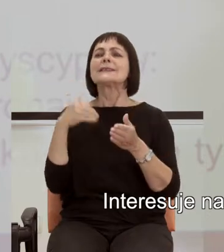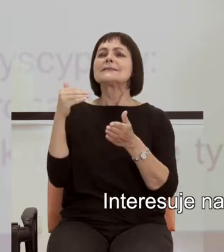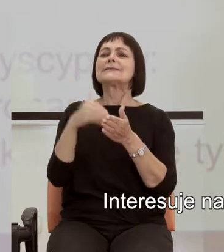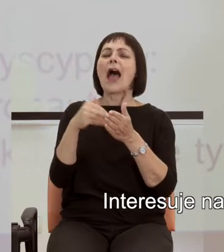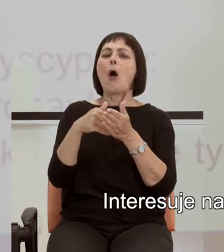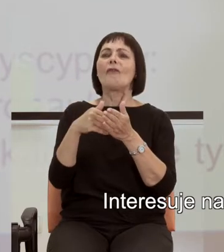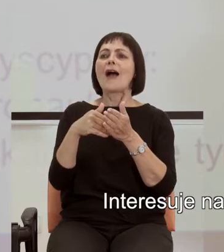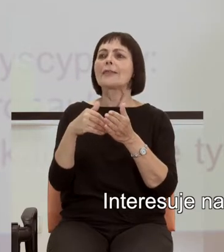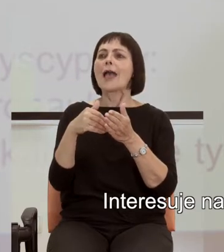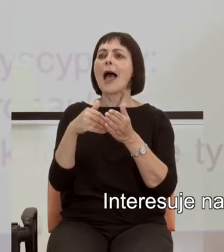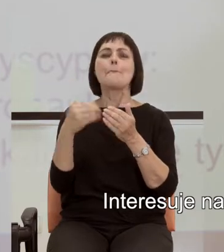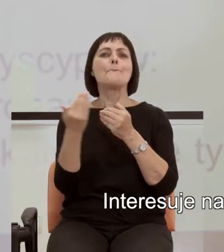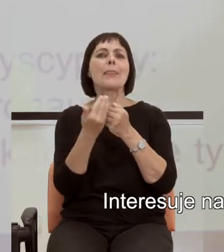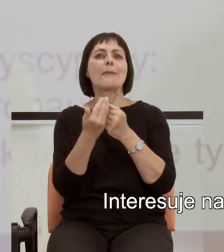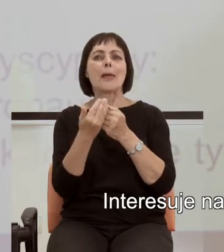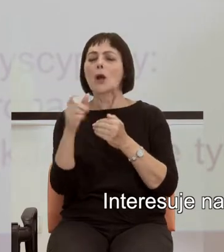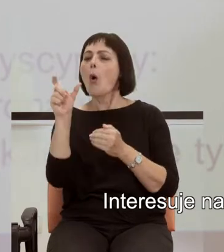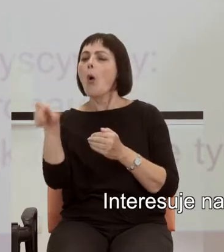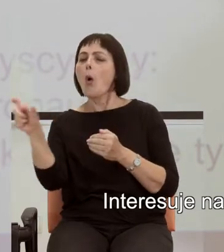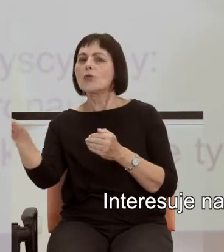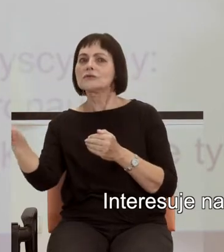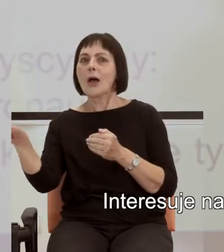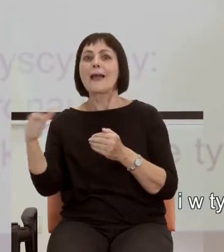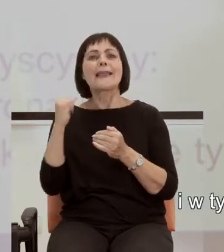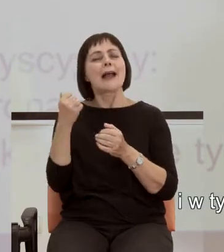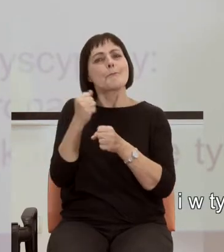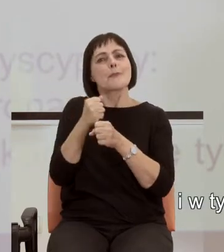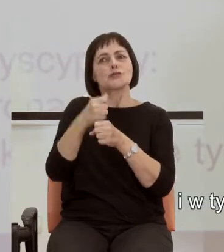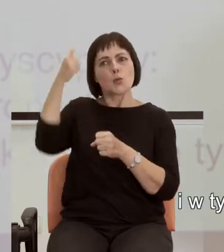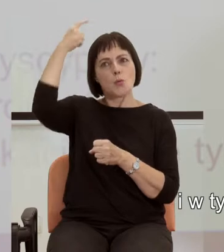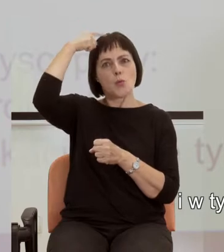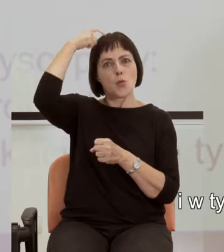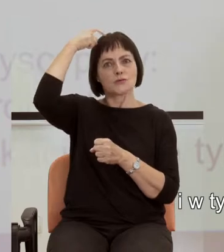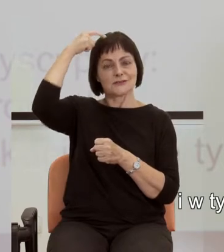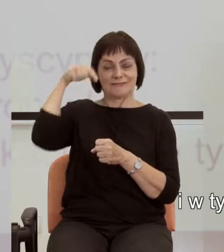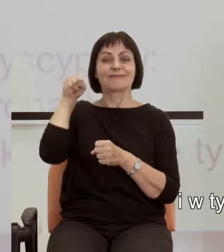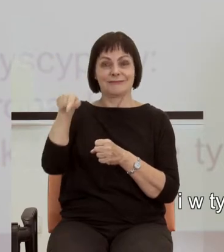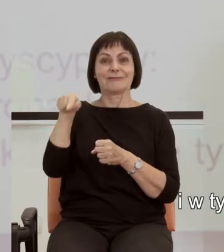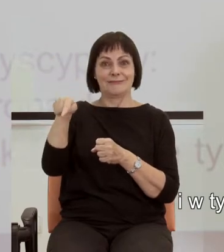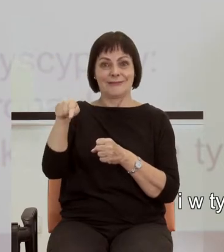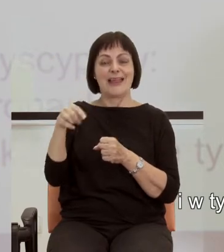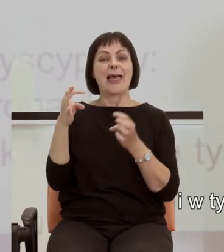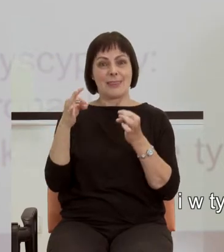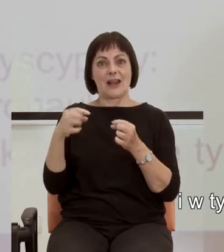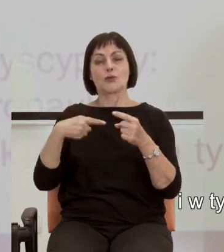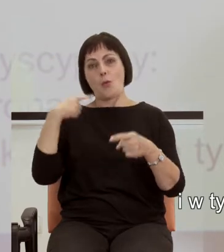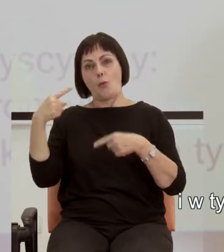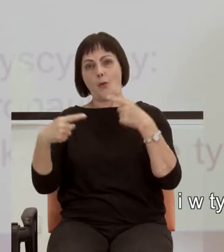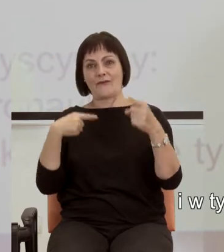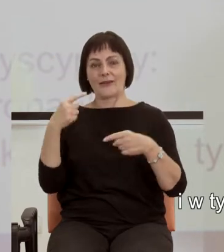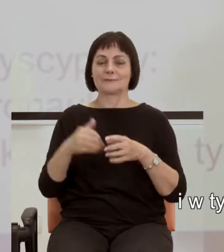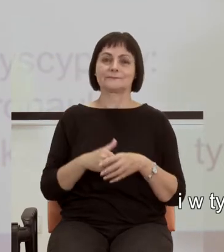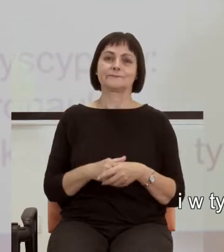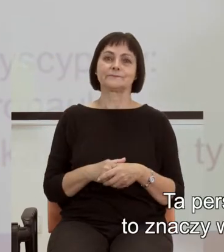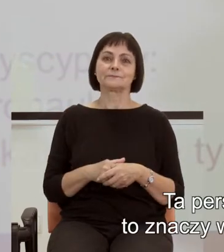całych osób, a także ich mózgów. I w tym wykładzie troszeczkę, choć niewiele, o mózgu